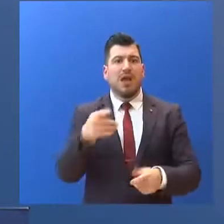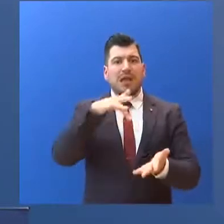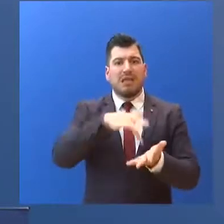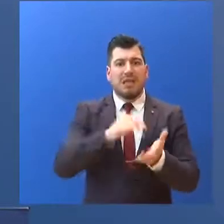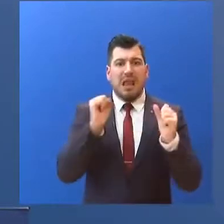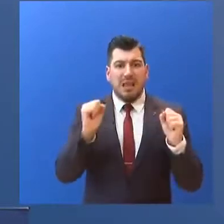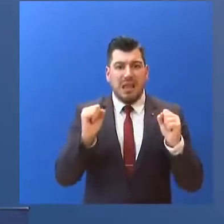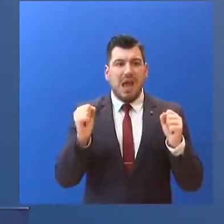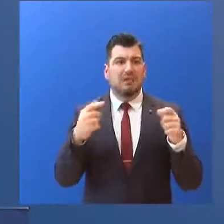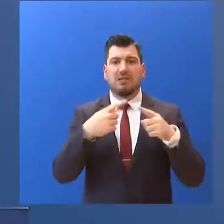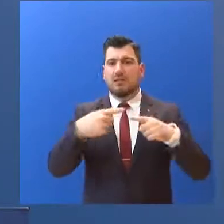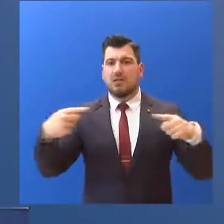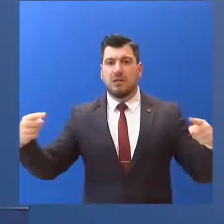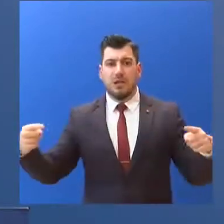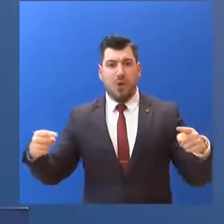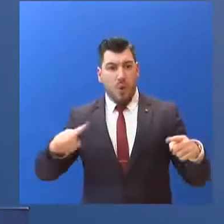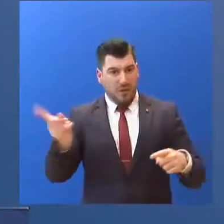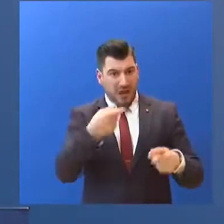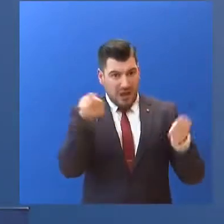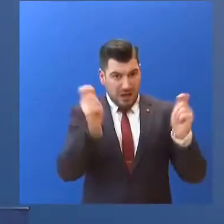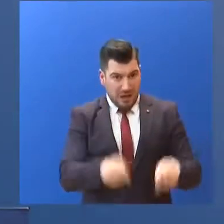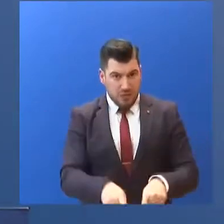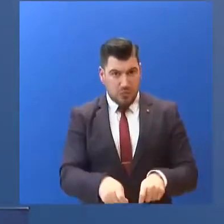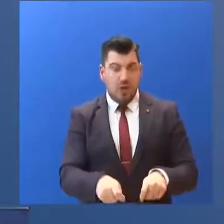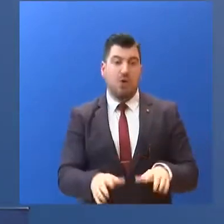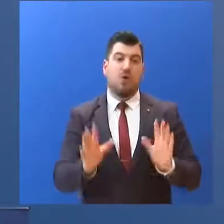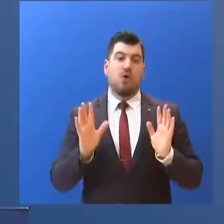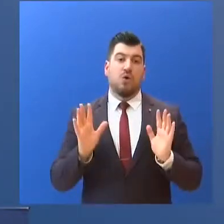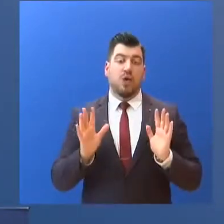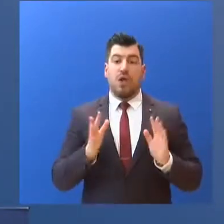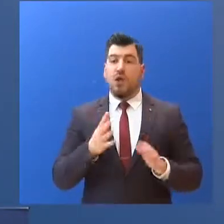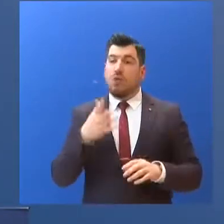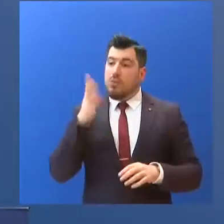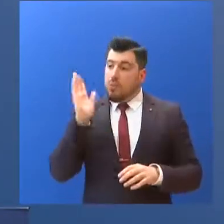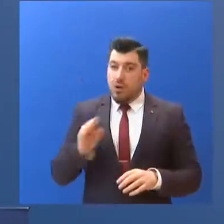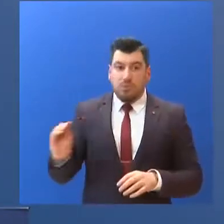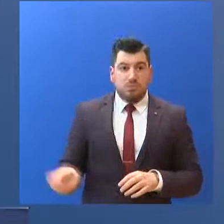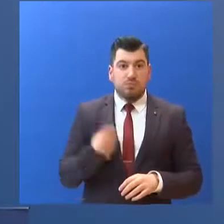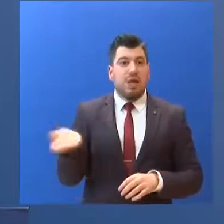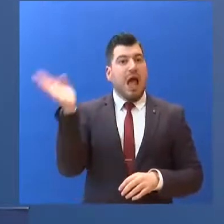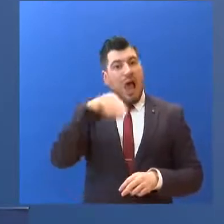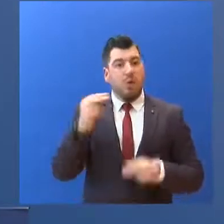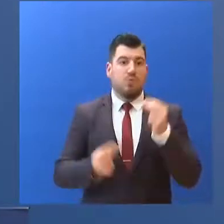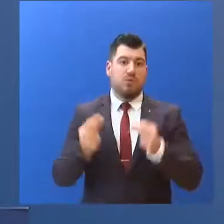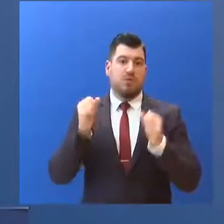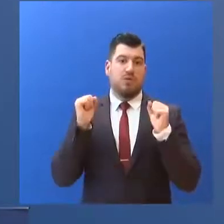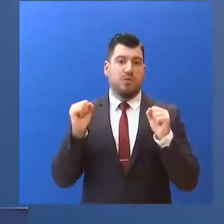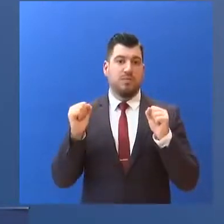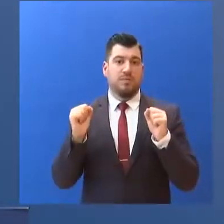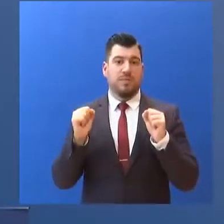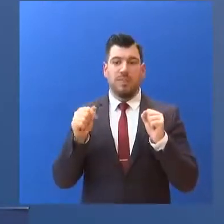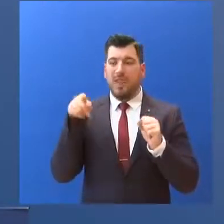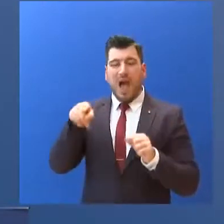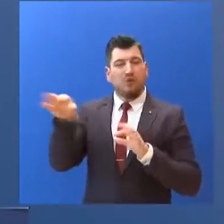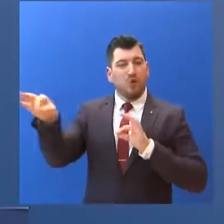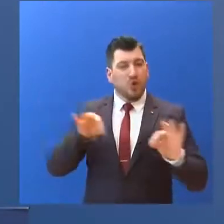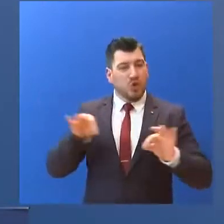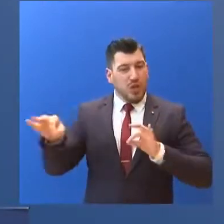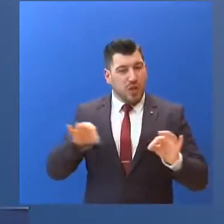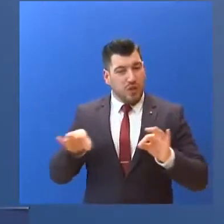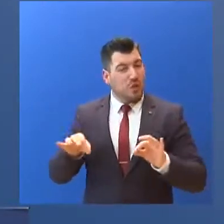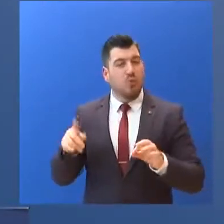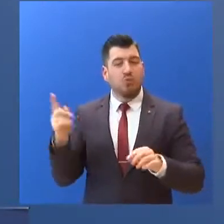δομές. Αυτός ο συγκεκριμένος σχεδιασμός... έχει ολοκληρωθεί από το Υπουργείο Υγείας. Όλο αυτό το διάστημα δεν αντιμετωπίσαμε